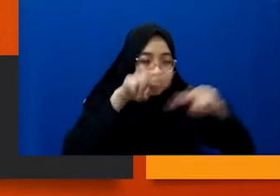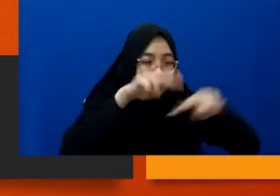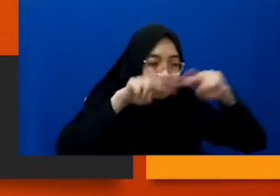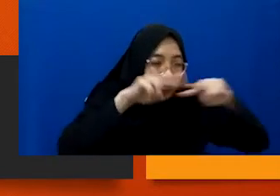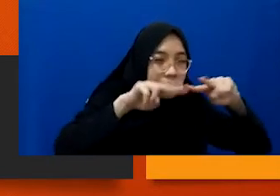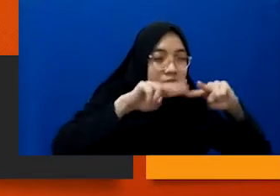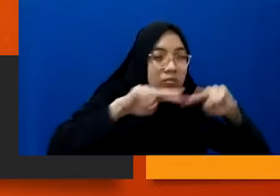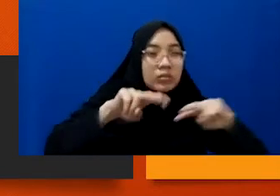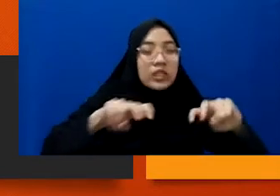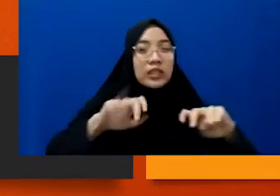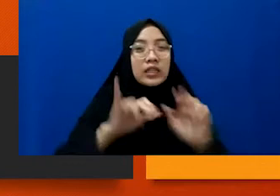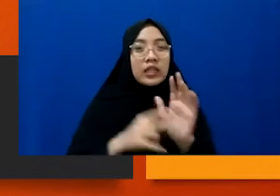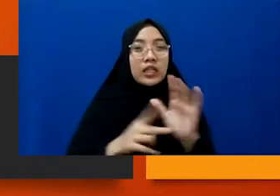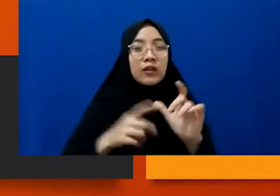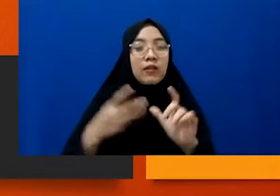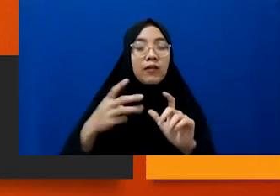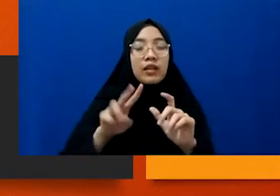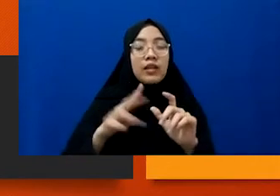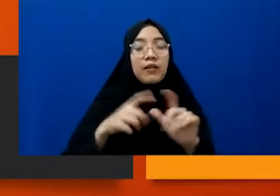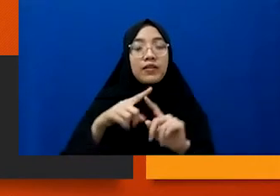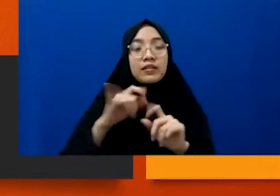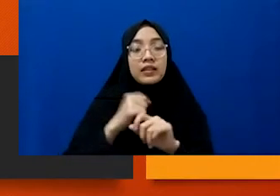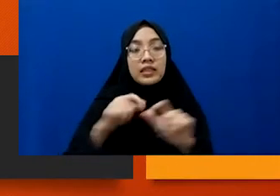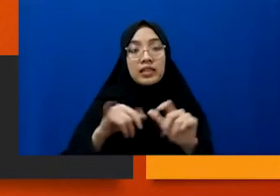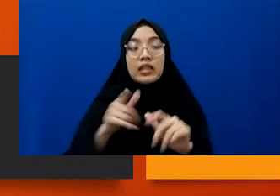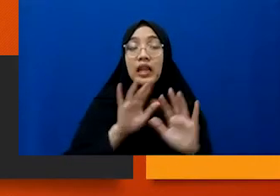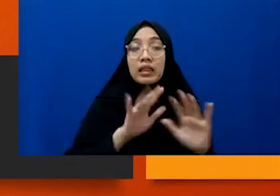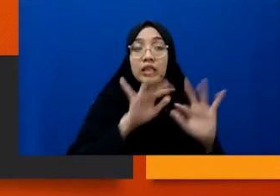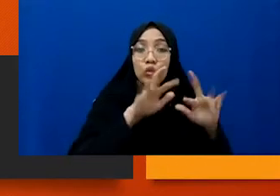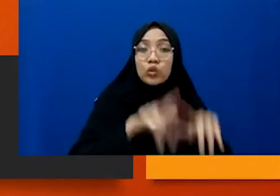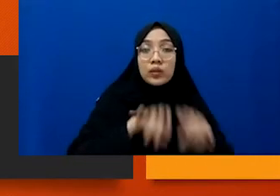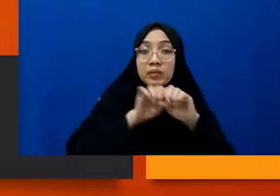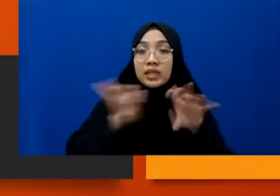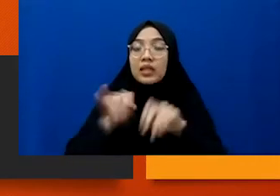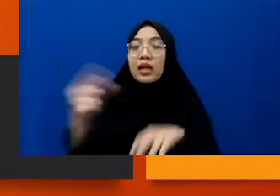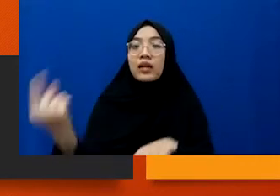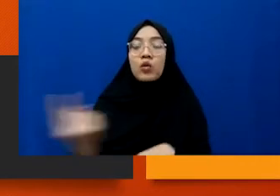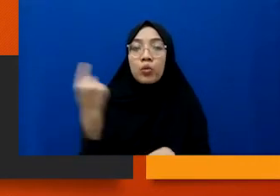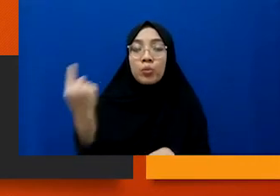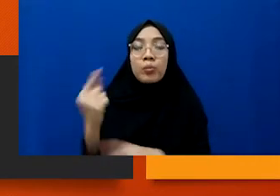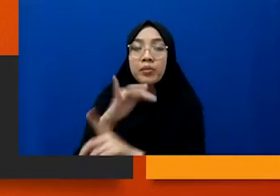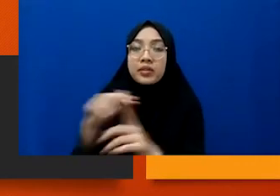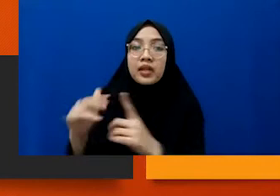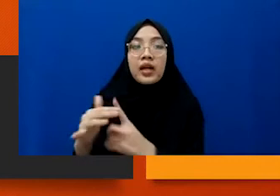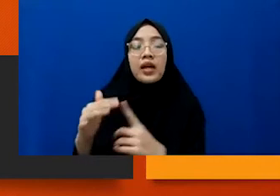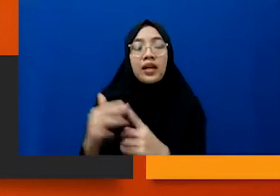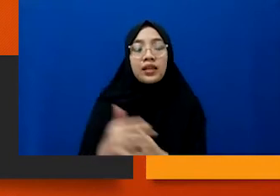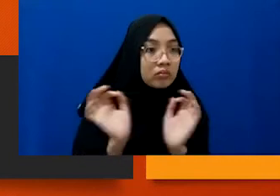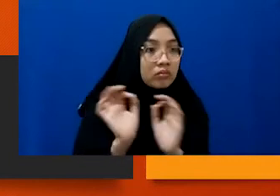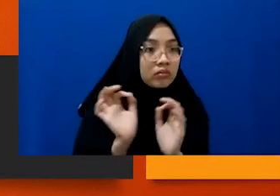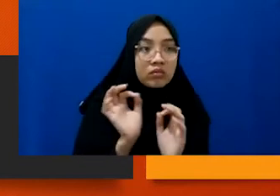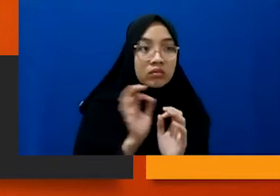yang harus dijelaskan kepada pabrik, melalui tulisannya, atau melalui suara, kalau radio, atau